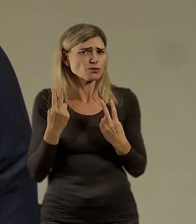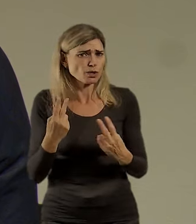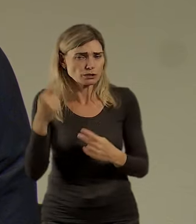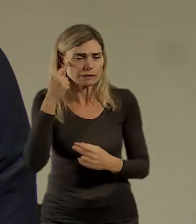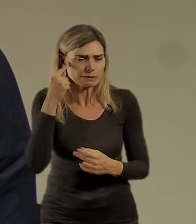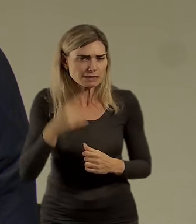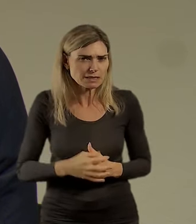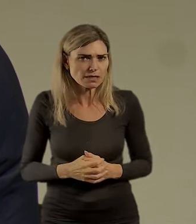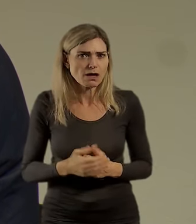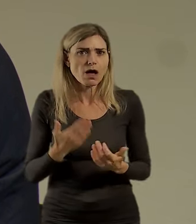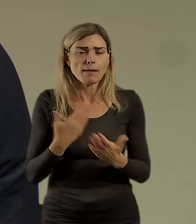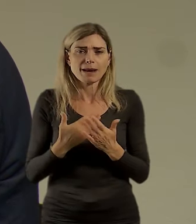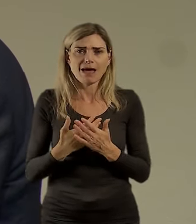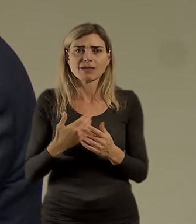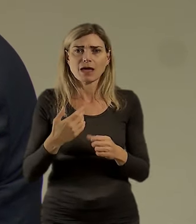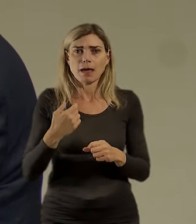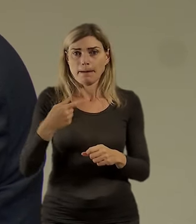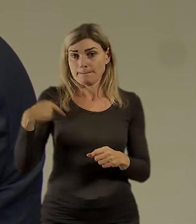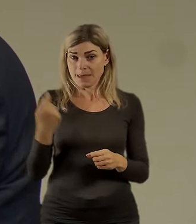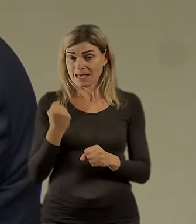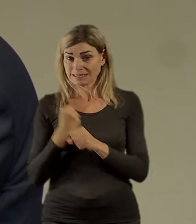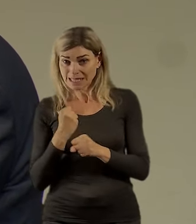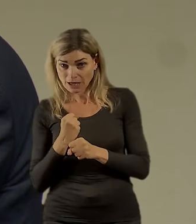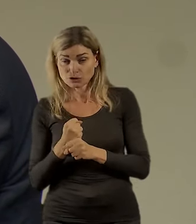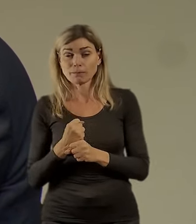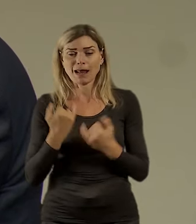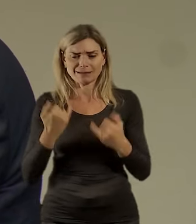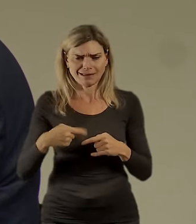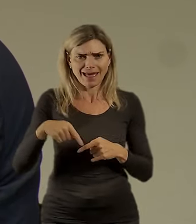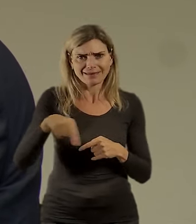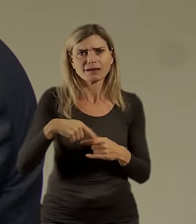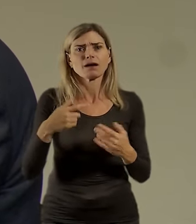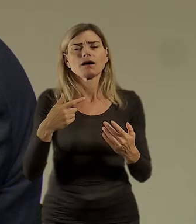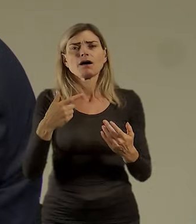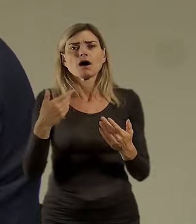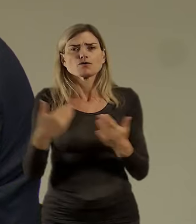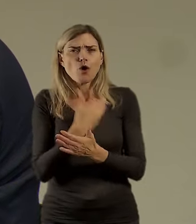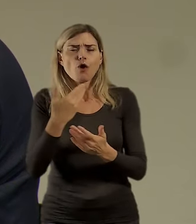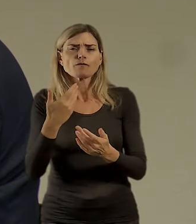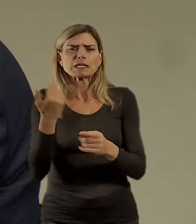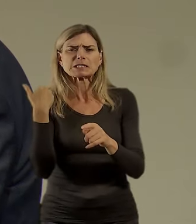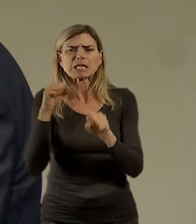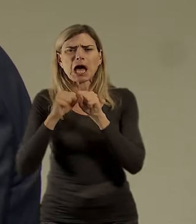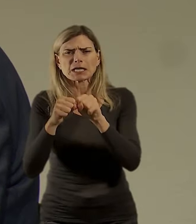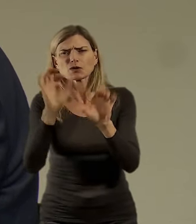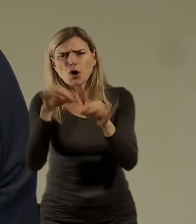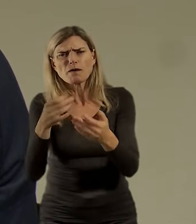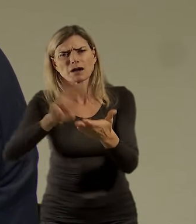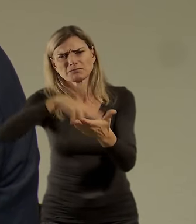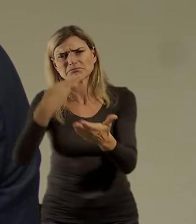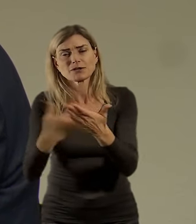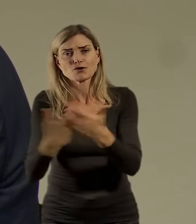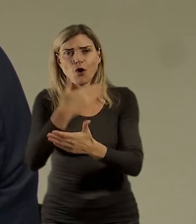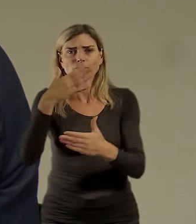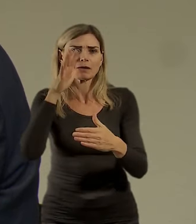A že vlastně i v té práci, kterou děláme a v těch brownfieldech, se snažíme, aby byly školy, aby byly prostě střední školy, že musíme